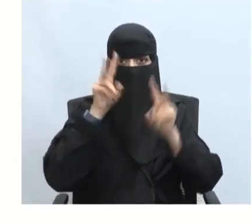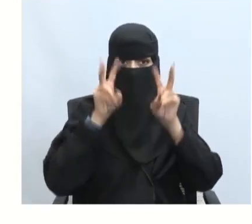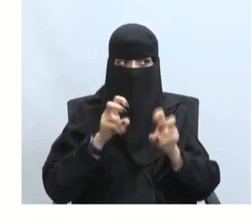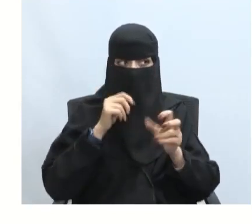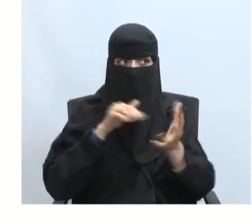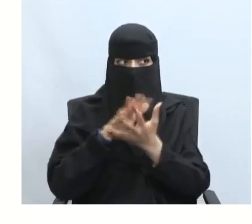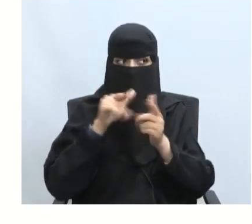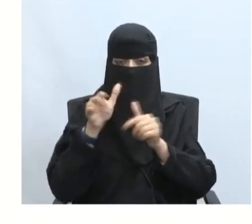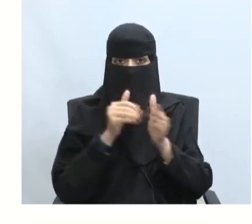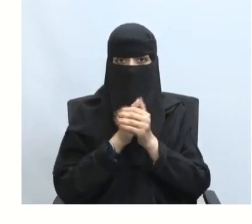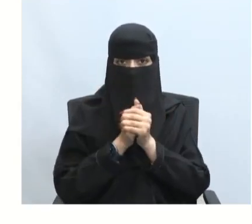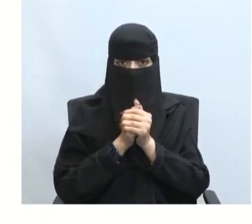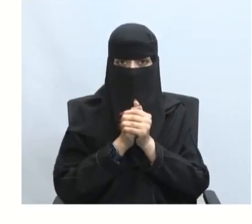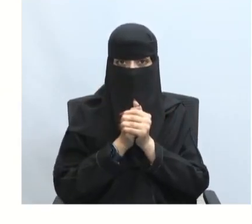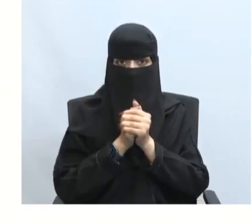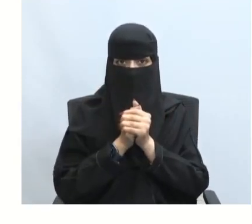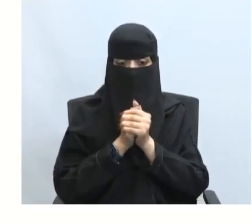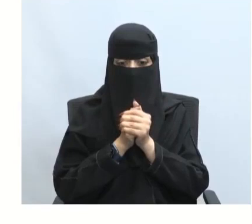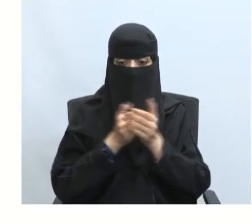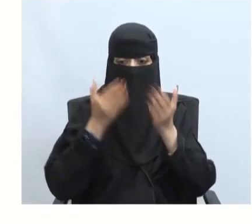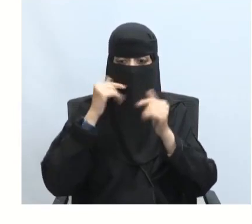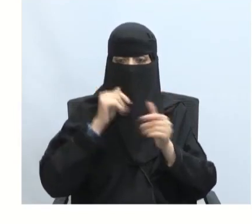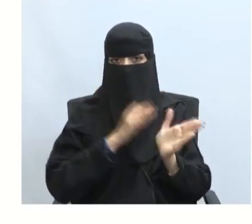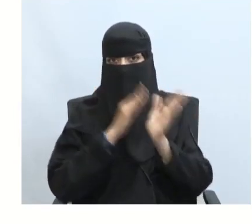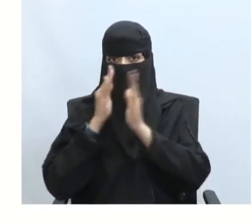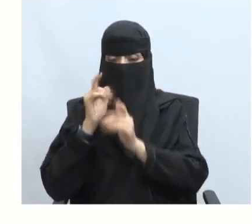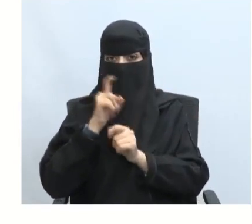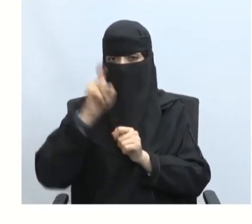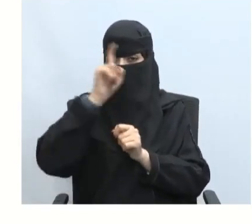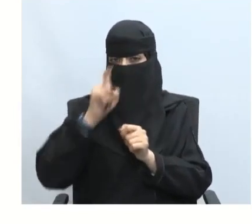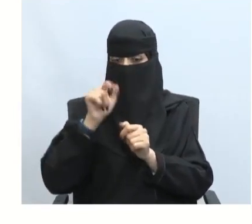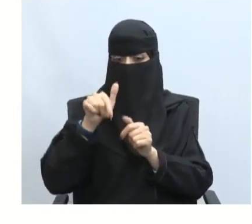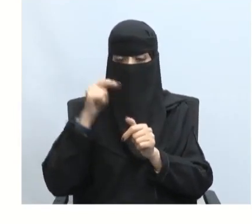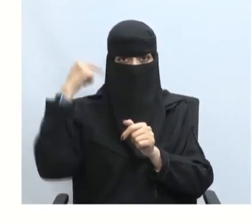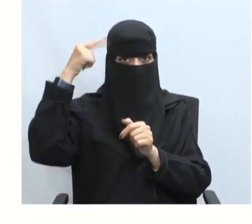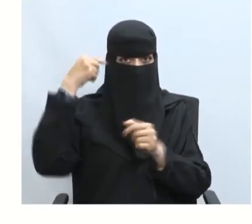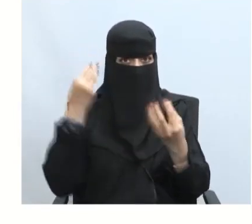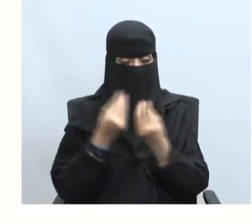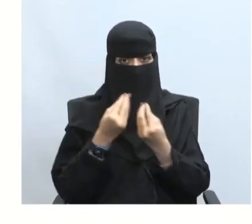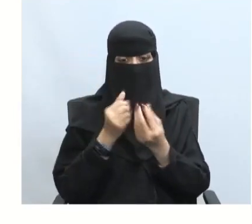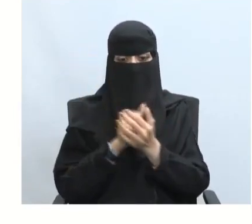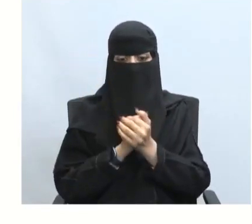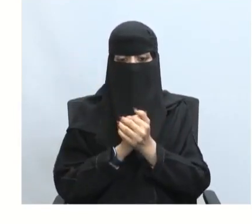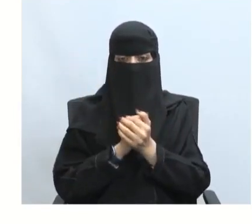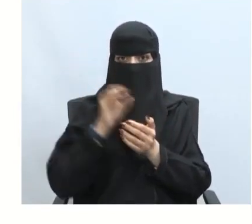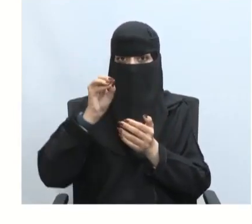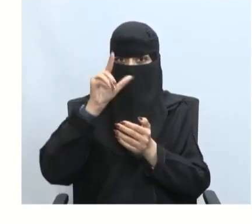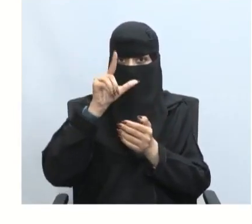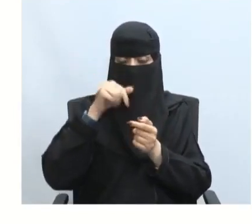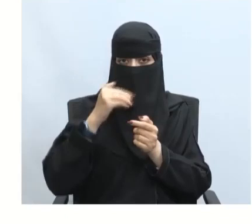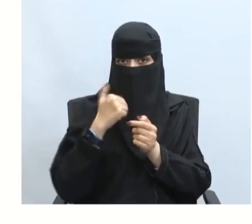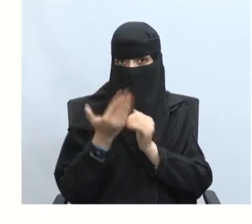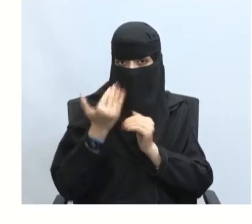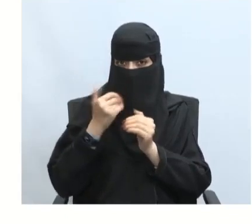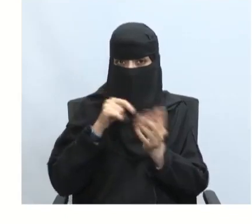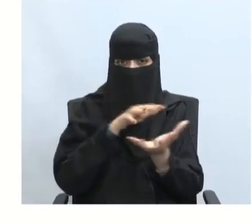لمعالجة الأزمة ننتقل الآن سؤال نفكر سويا هل قد تعود